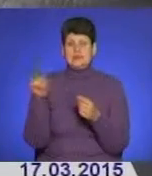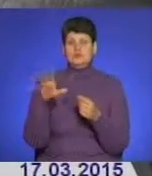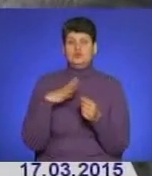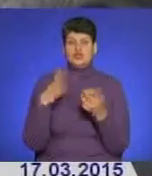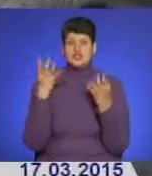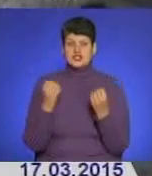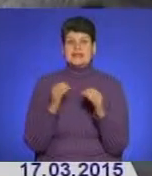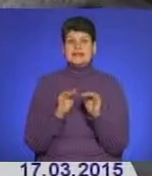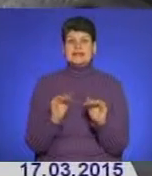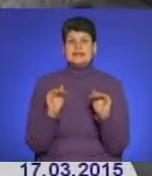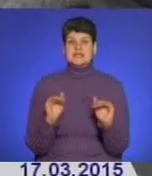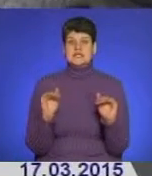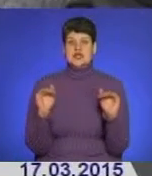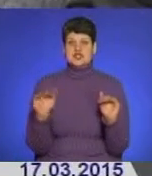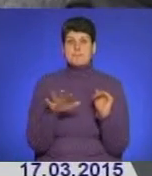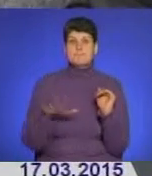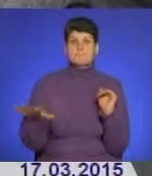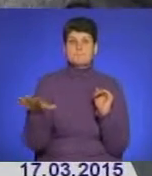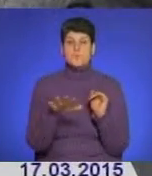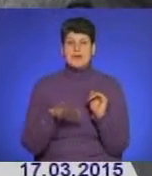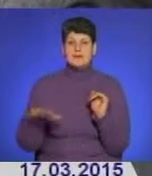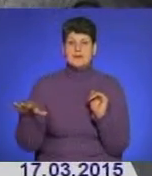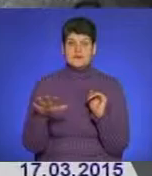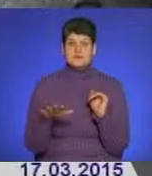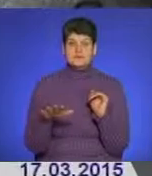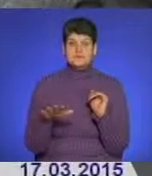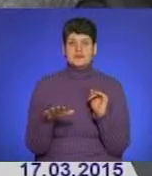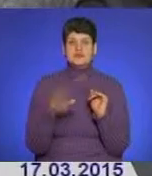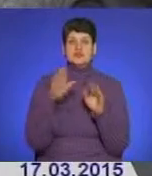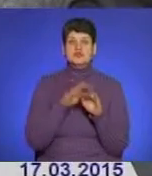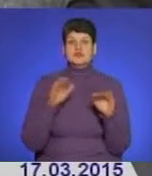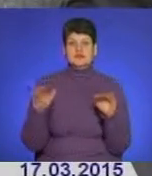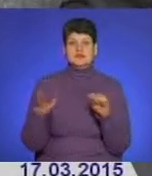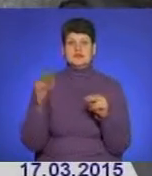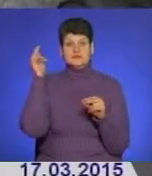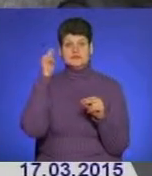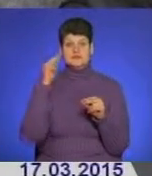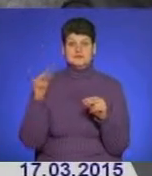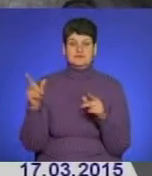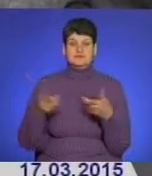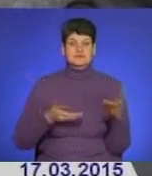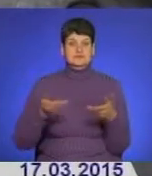дитячий майданчик, що на ковзанах діти наші навчалися.